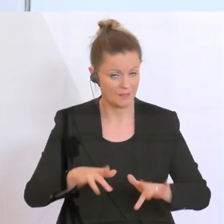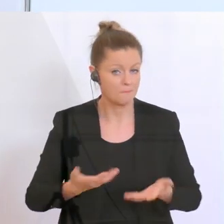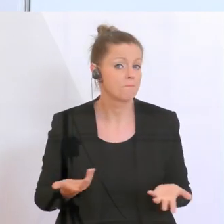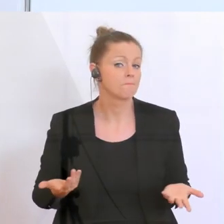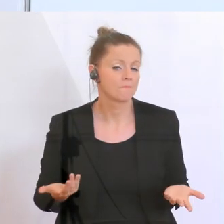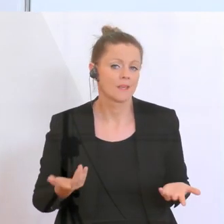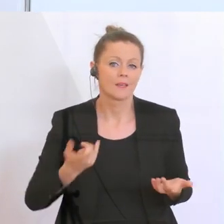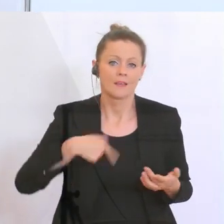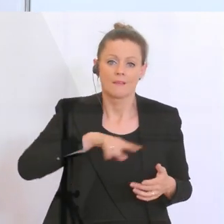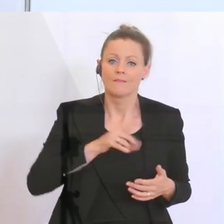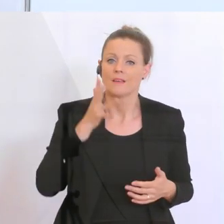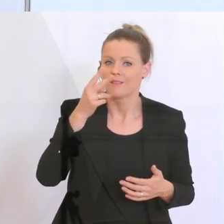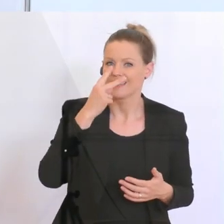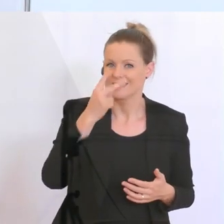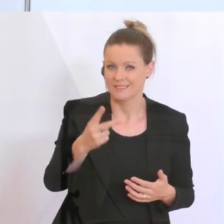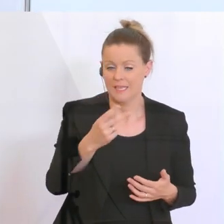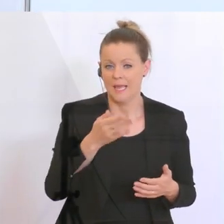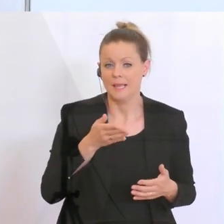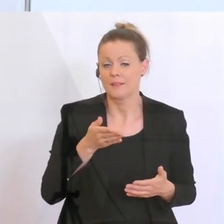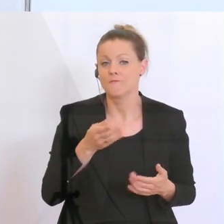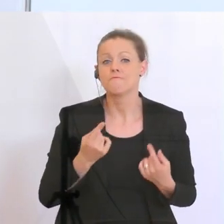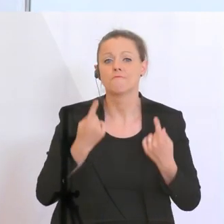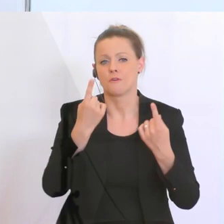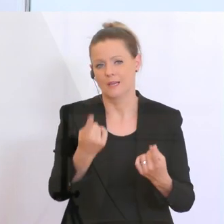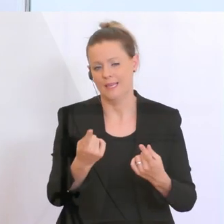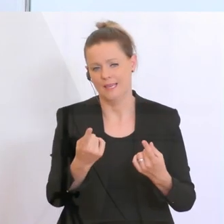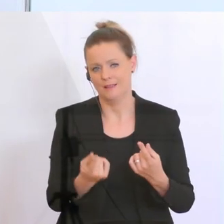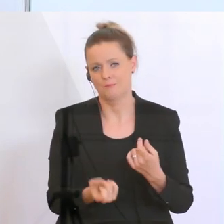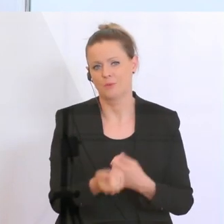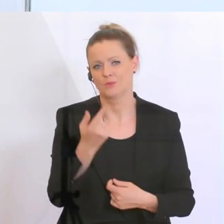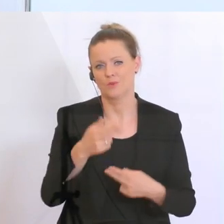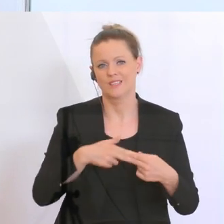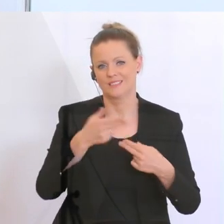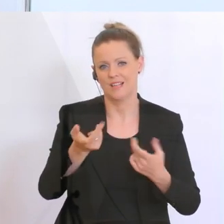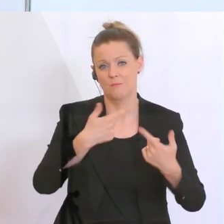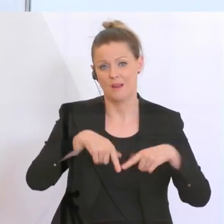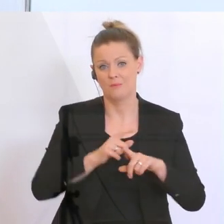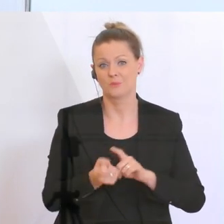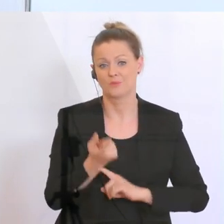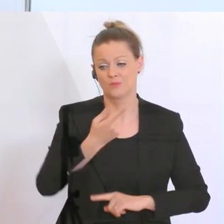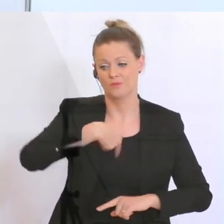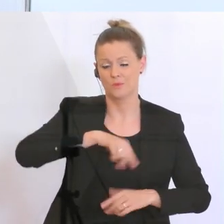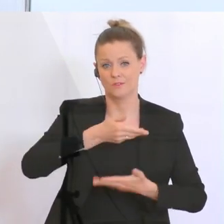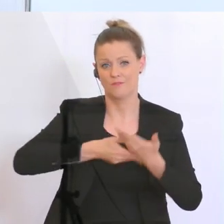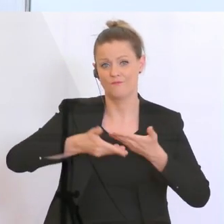werden hier sehen, in welche Richtung es gehen kann, vor allem mit Nachbarländern, die natürlich für unsere wirtschaftliche